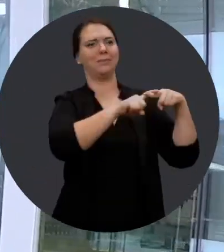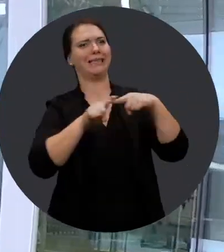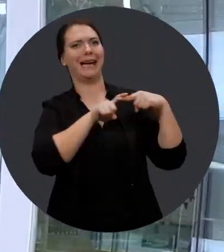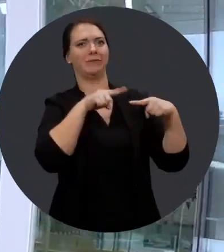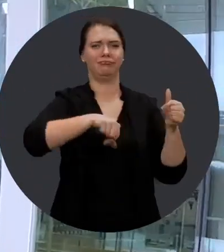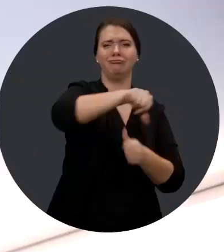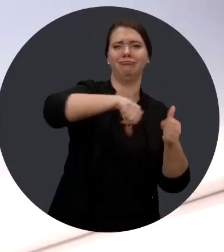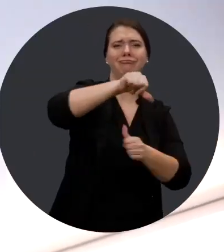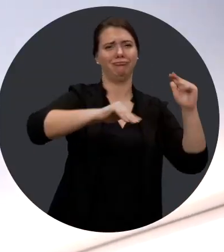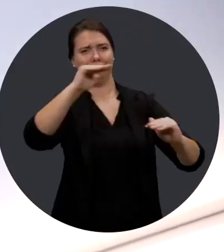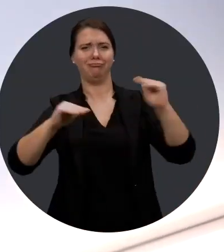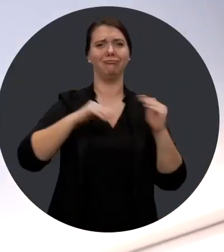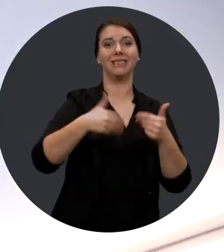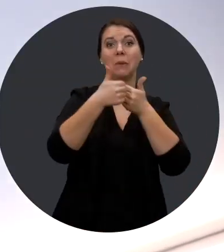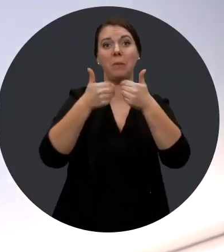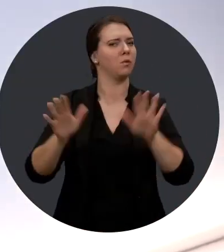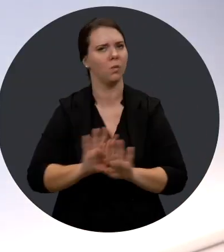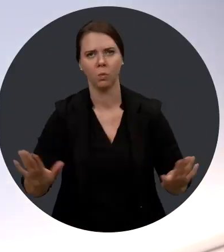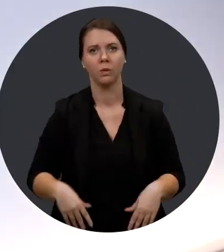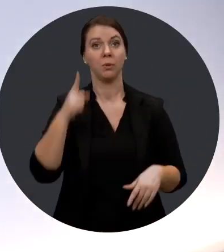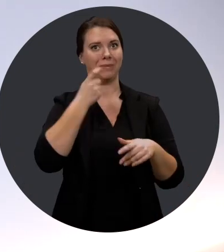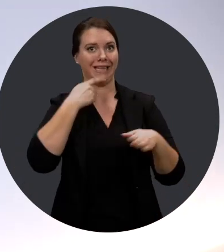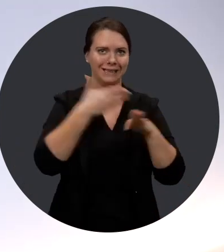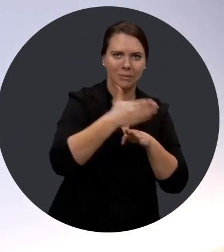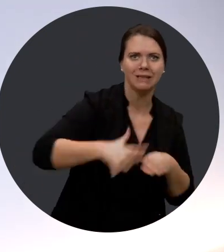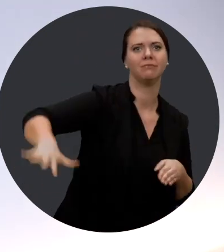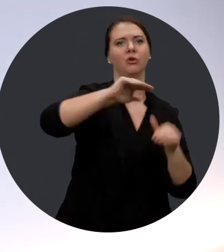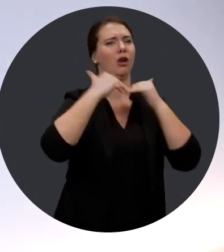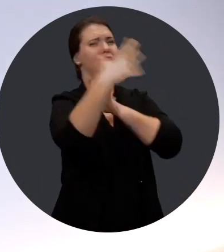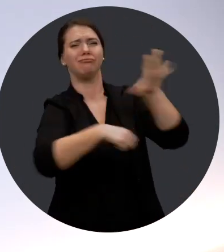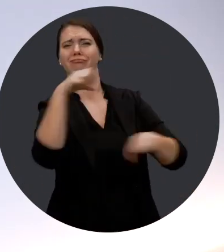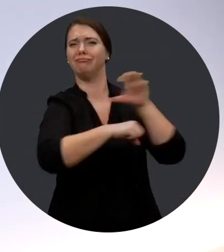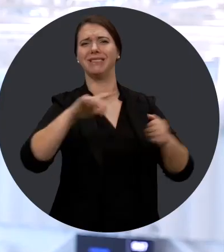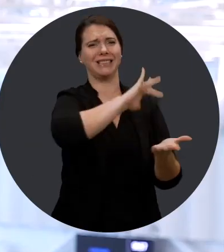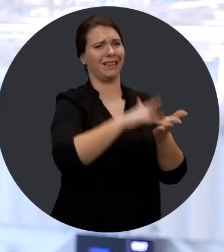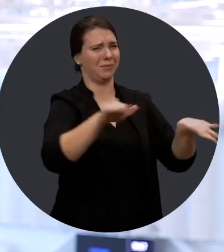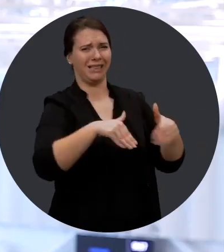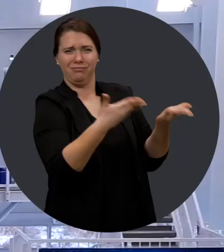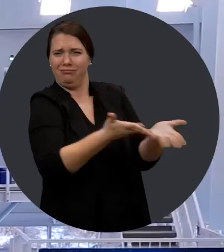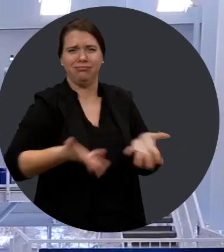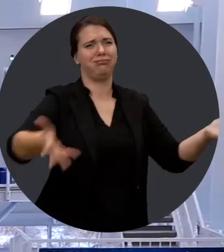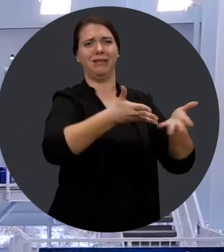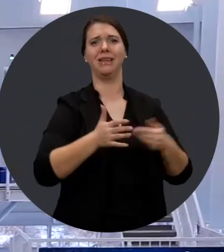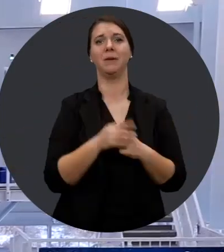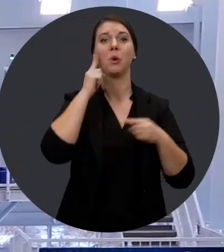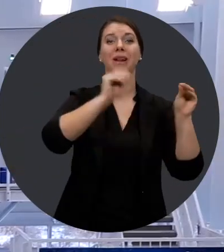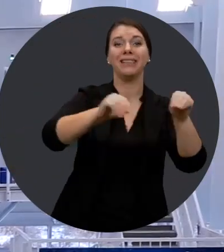vestiaires polyvalentes, on n'a plus de séparation, donc c'est facile pour tous d'utiliser ce centre aquatique-là.